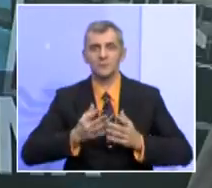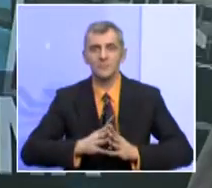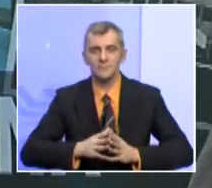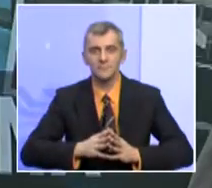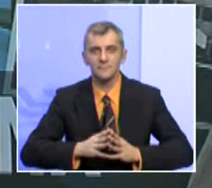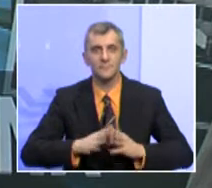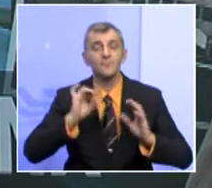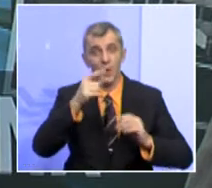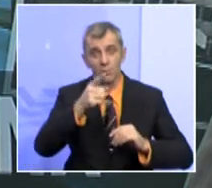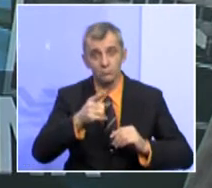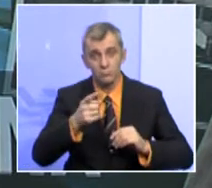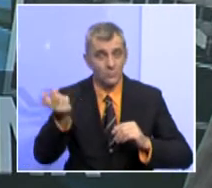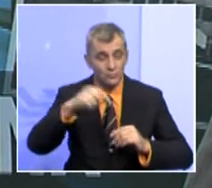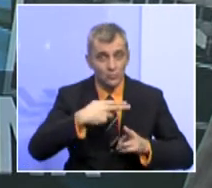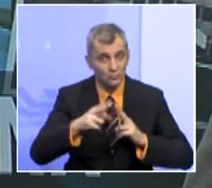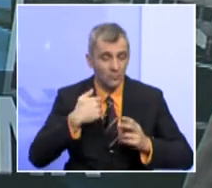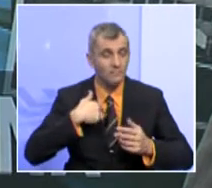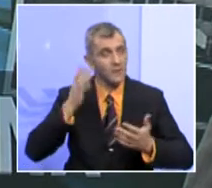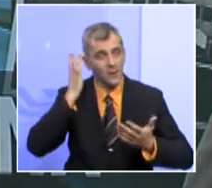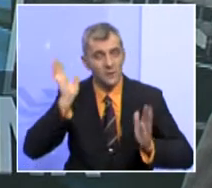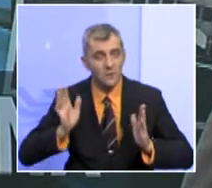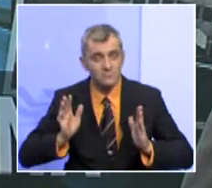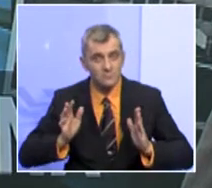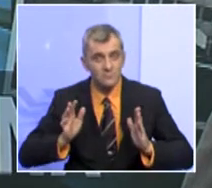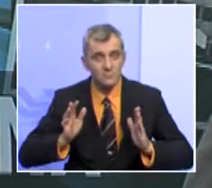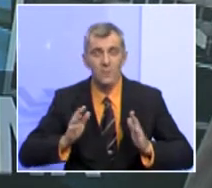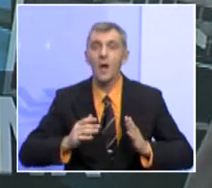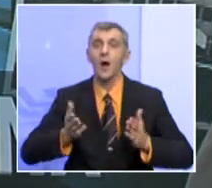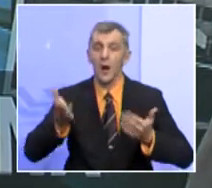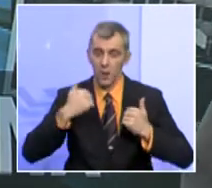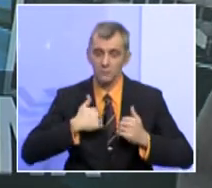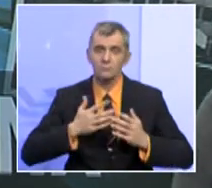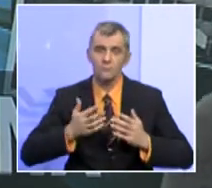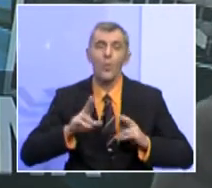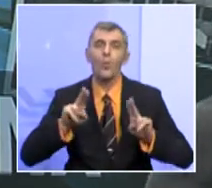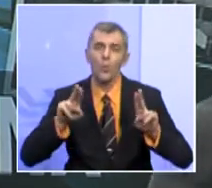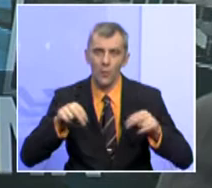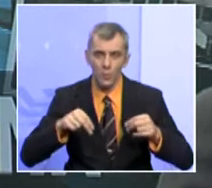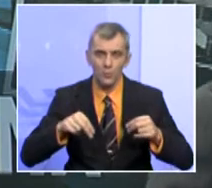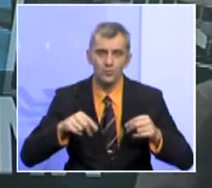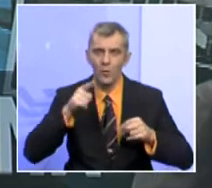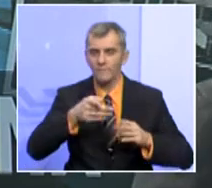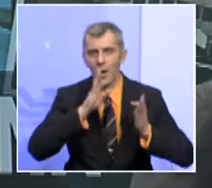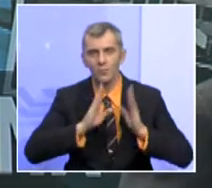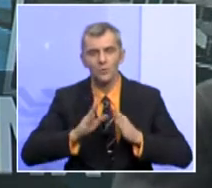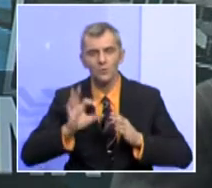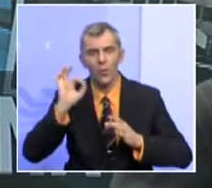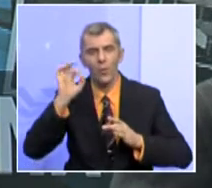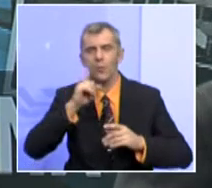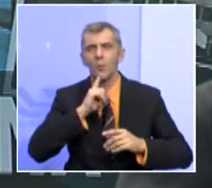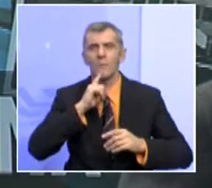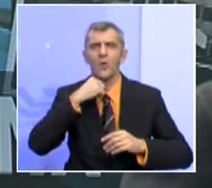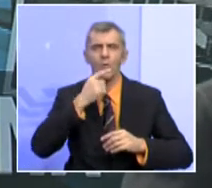Da li bi to dovelo odmah do rješenja? Ne znam da li bi dovelo do rješenja, ali bi svakako omogućilo ovaj proces o kome govori